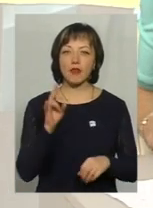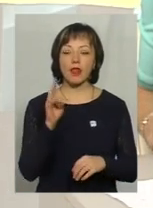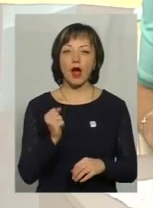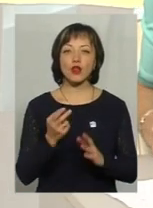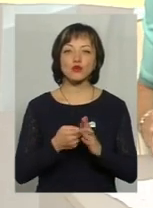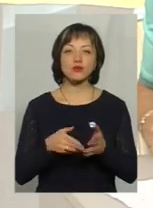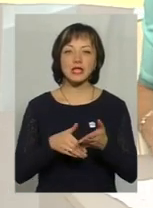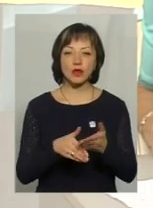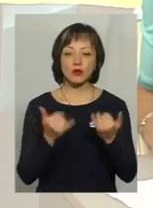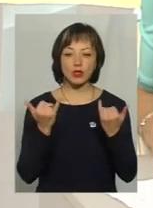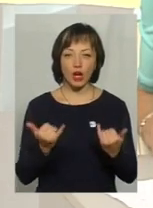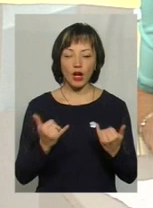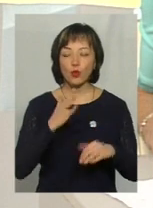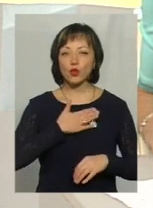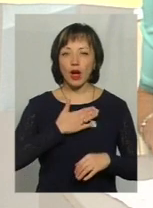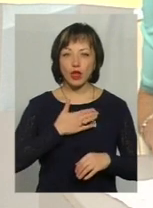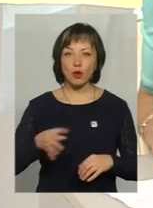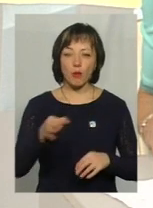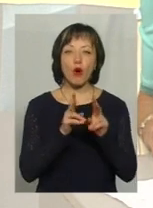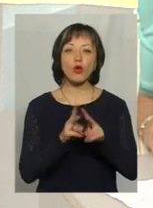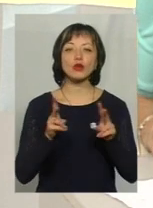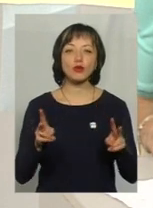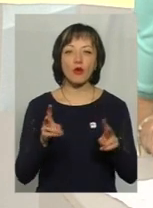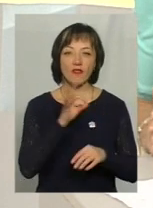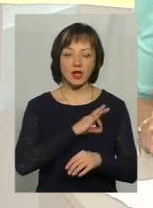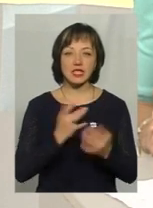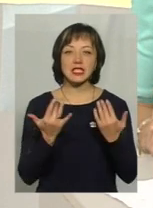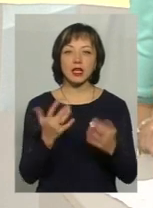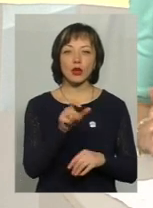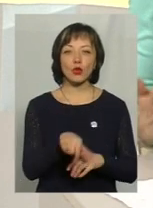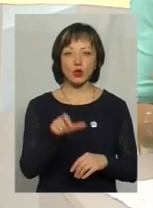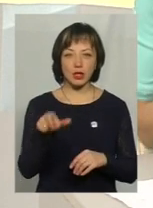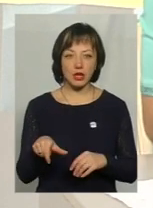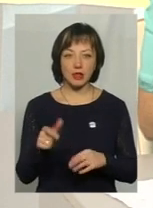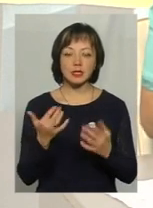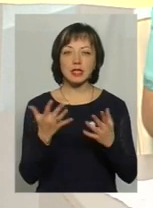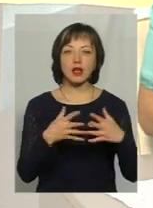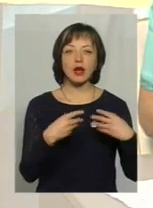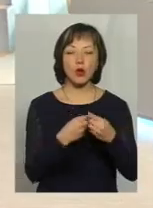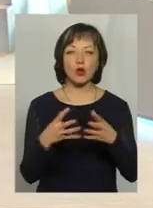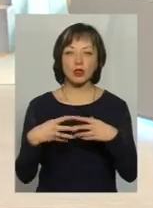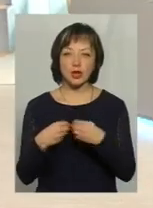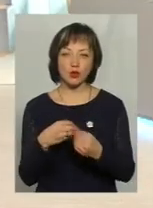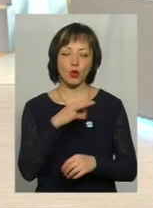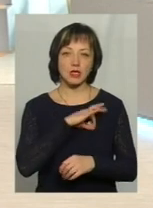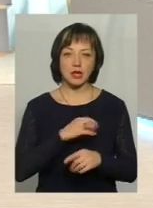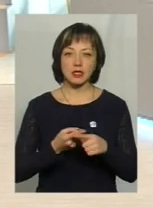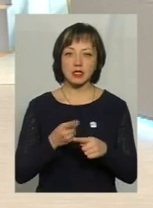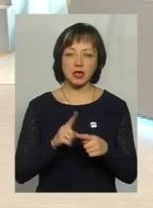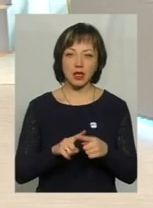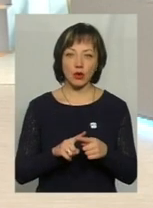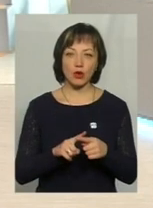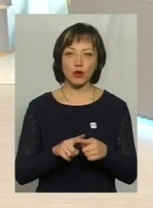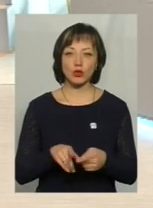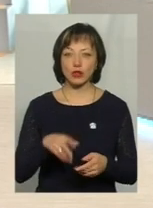сьогоднішній день в нашій області хто використав? Скільки людей, скільки родин скористалися цією